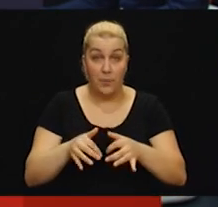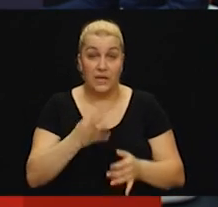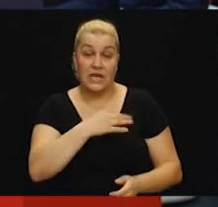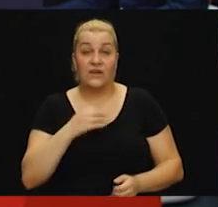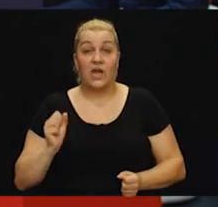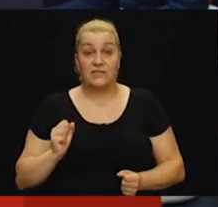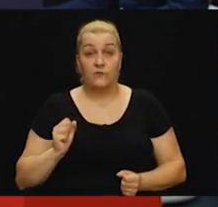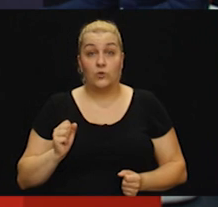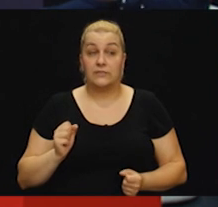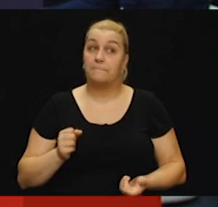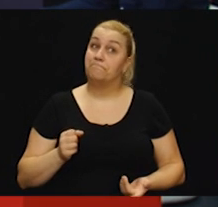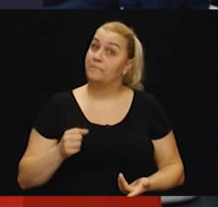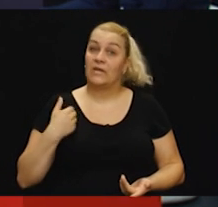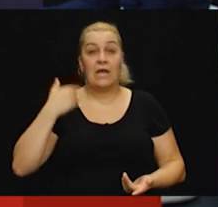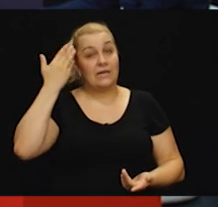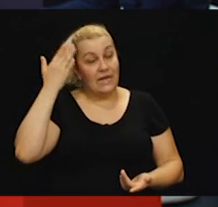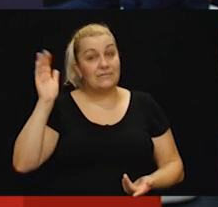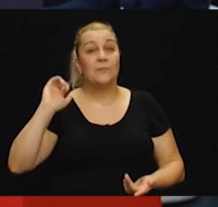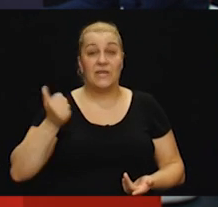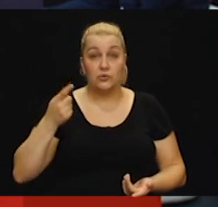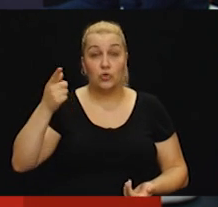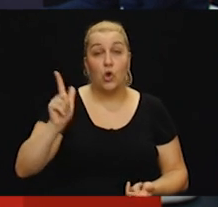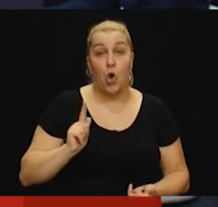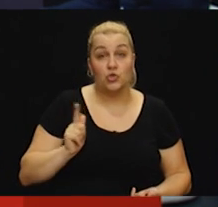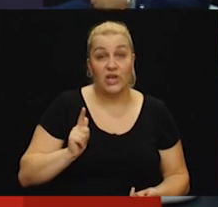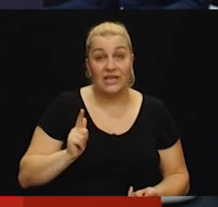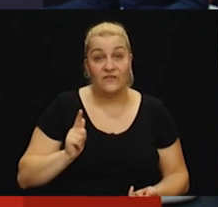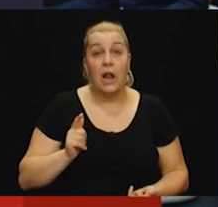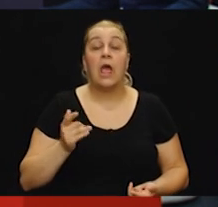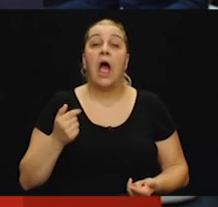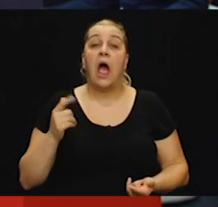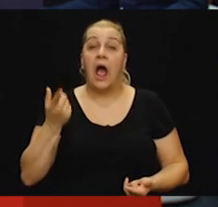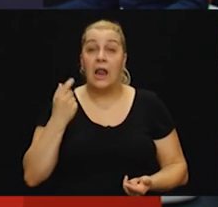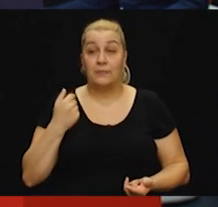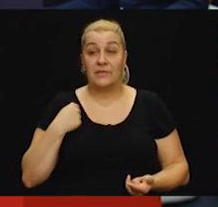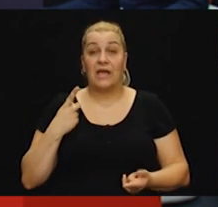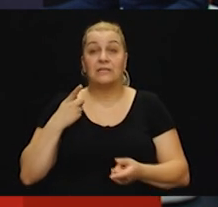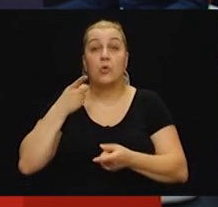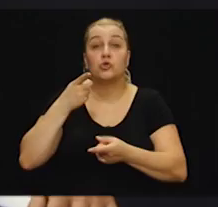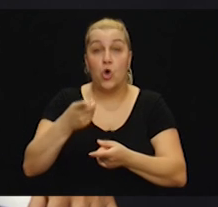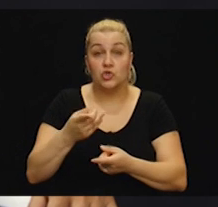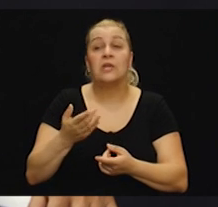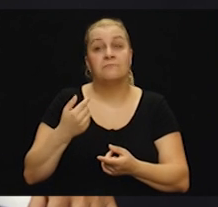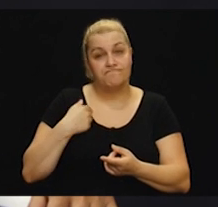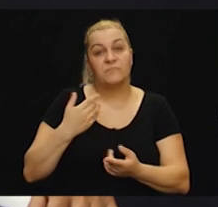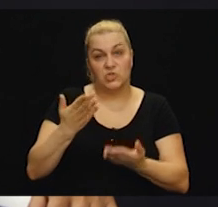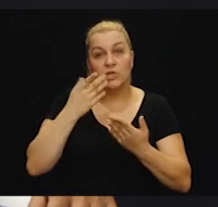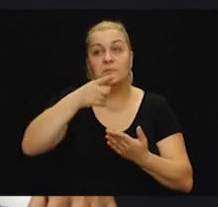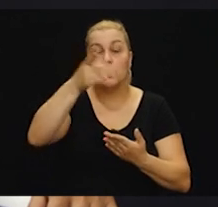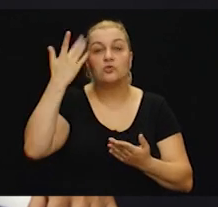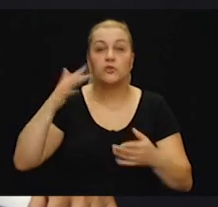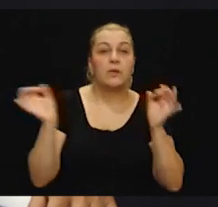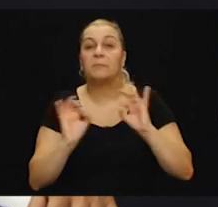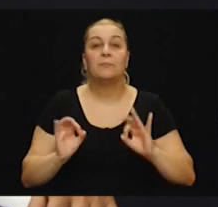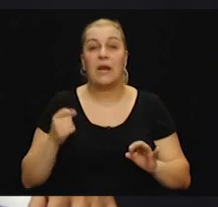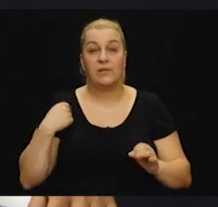Pa ne znam, jesu li oni očekivali, nisu, ali kako su nas dočekali, izgledalo mi je kao da su pripremljeni na naš dolazak. A trima reći, prije